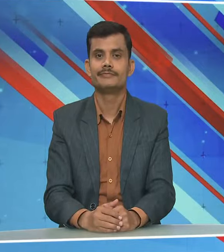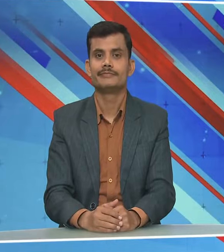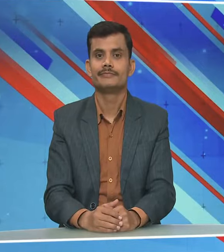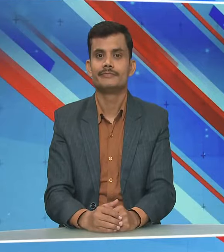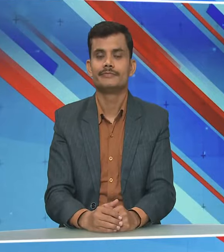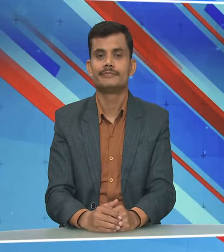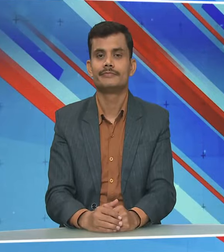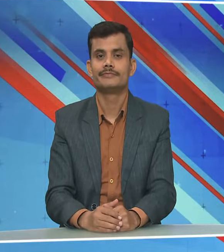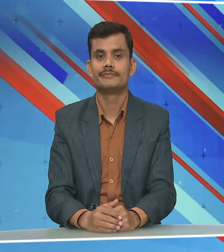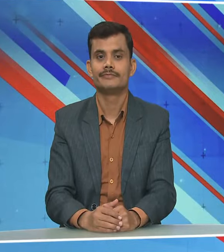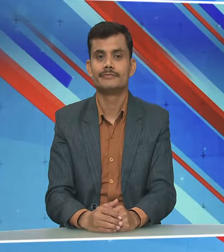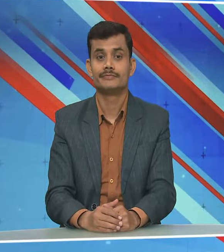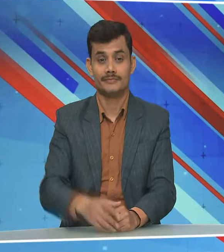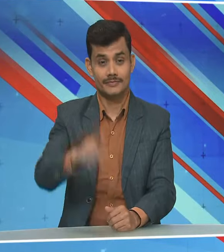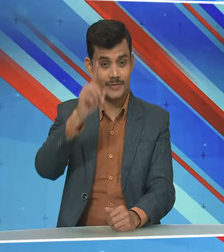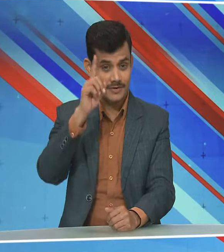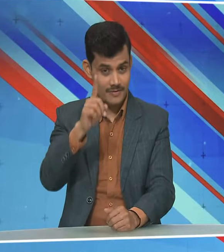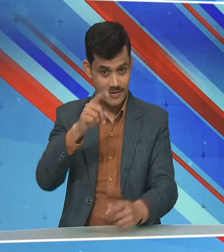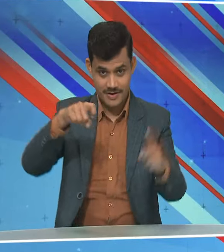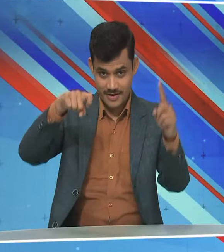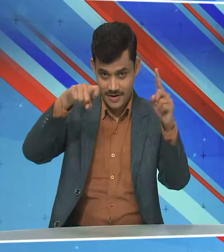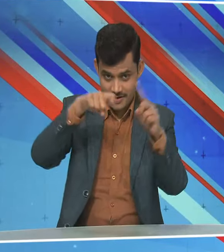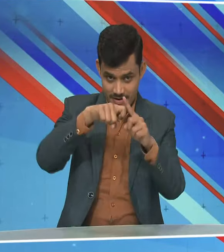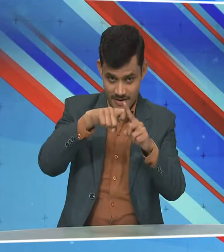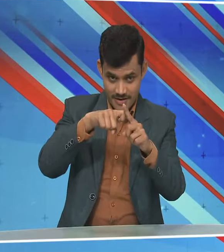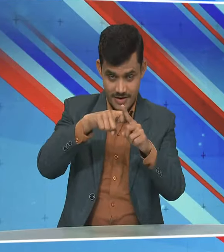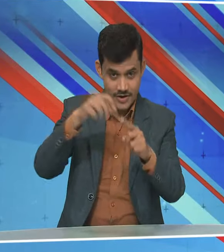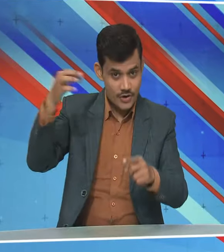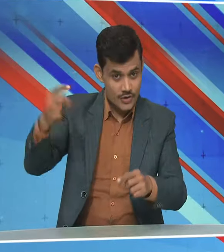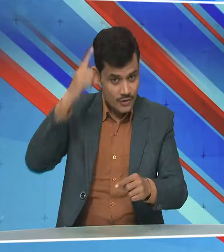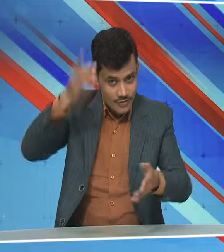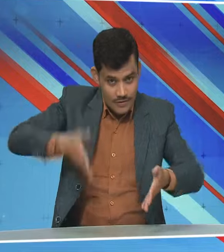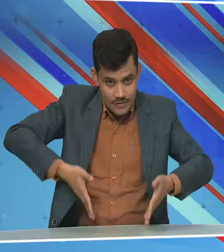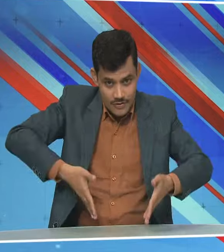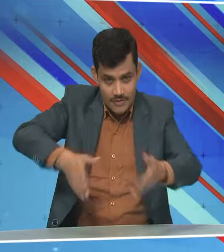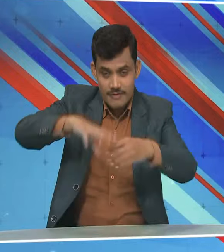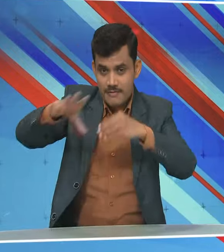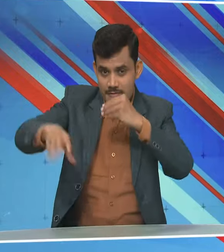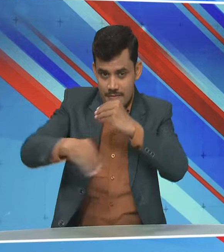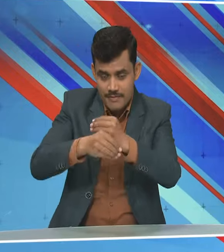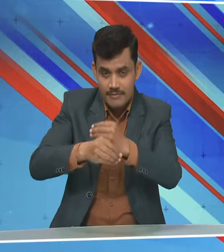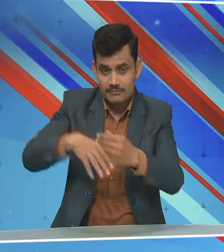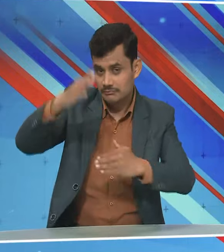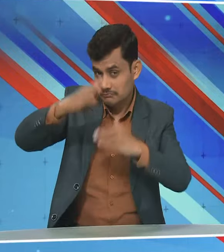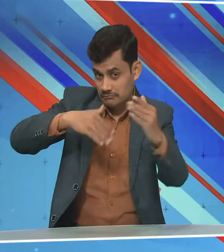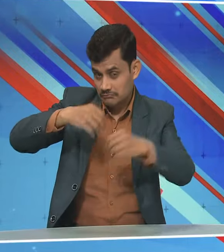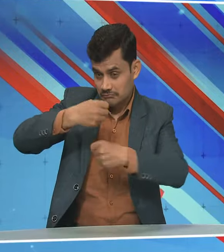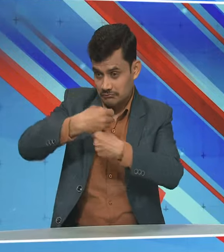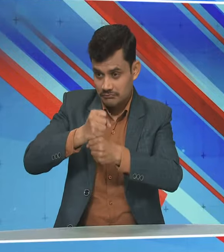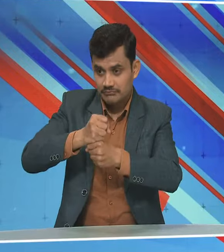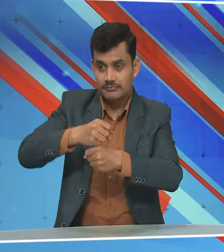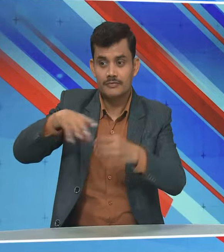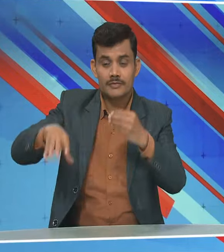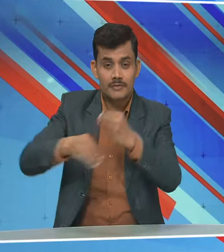धर ब्रूजा जर्ण योड़ी में साथ गे